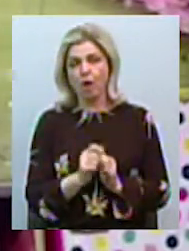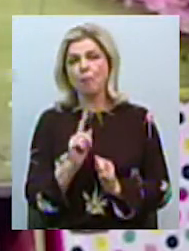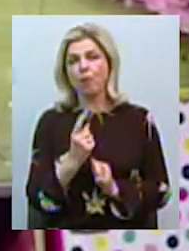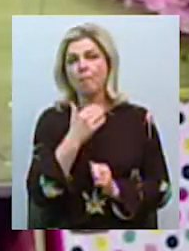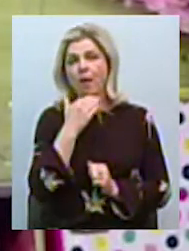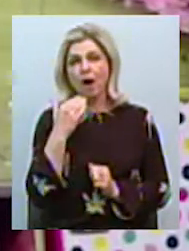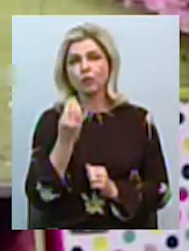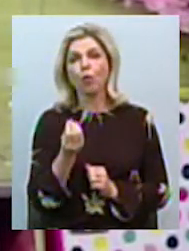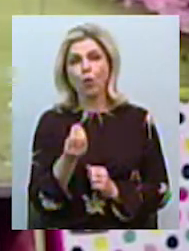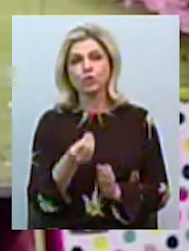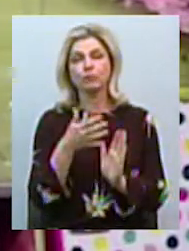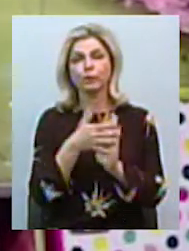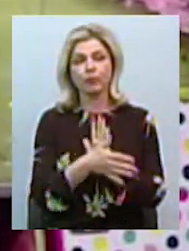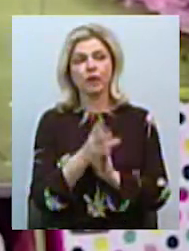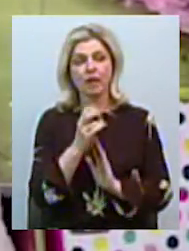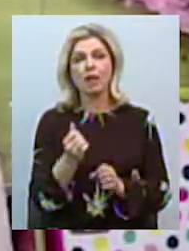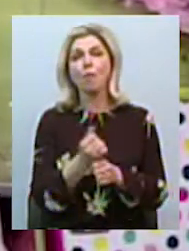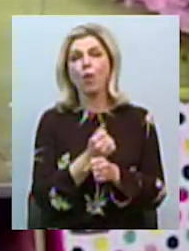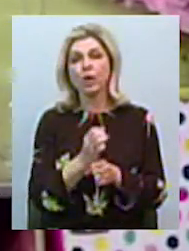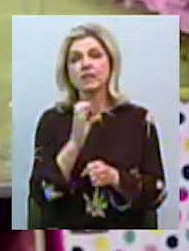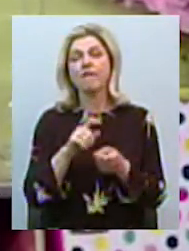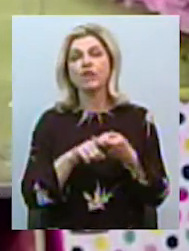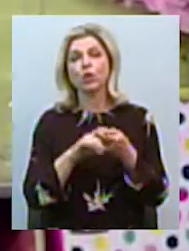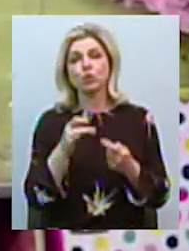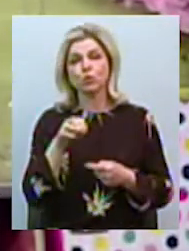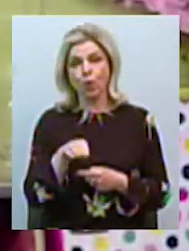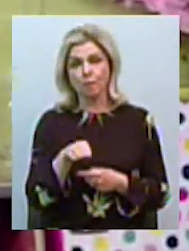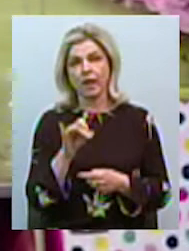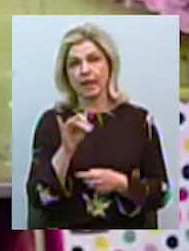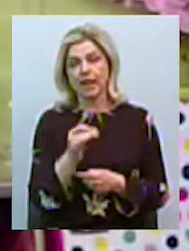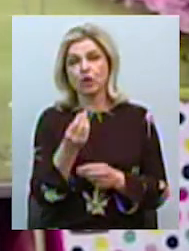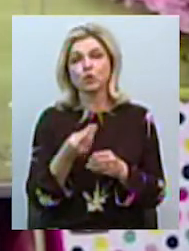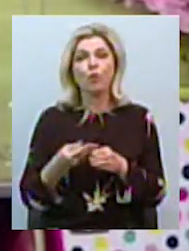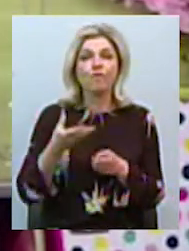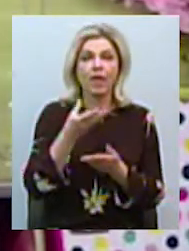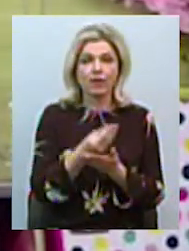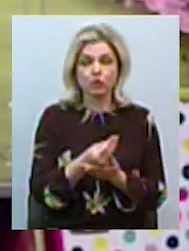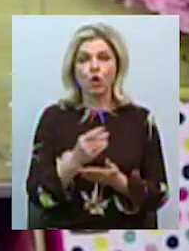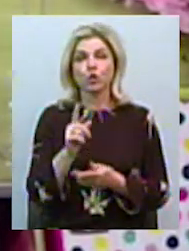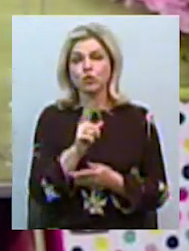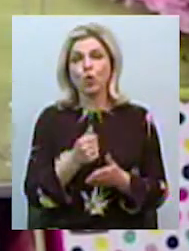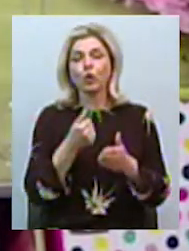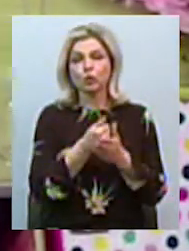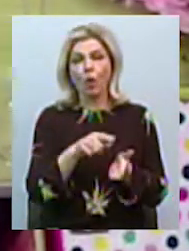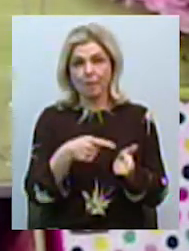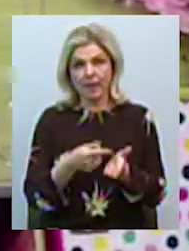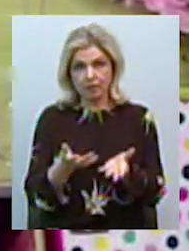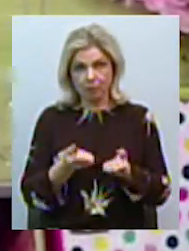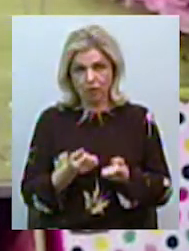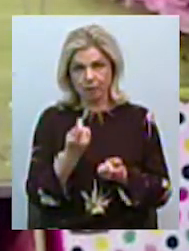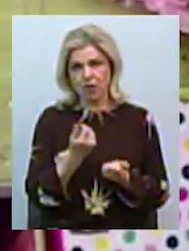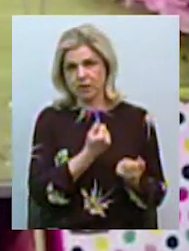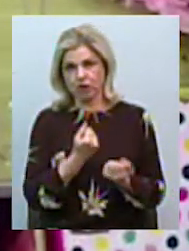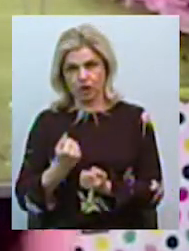багато коштів йде на боротьбу саме з вірусом, і іноді субвенцію, яка доходить до місць, безпосередньо затримують,